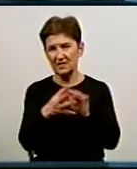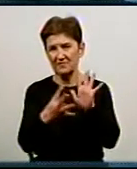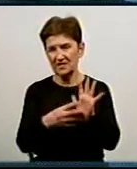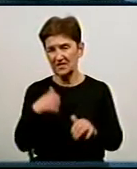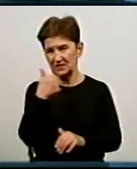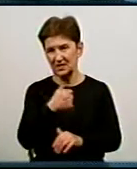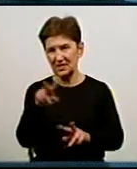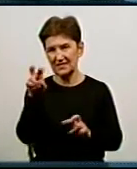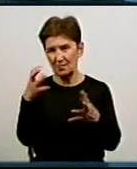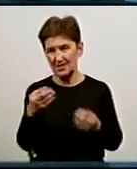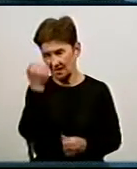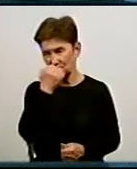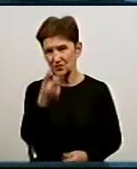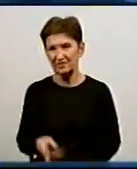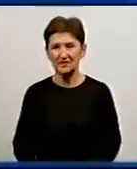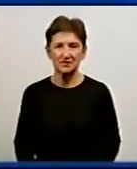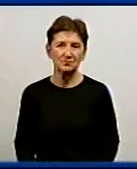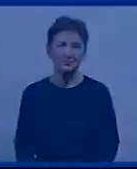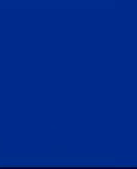рік. Це була тема дня. Дякую, що дивилися.